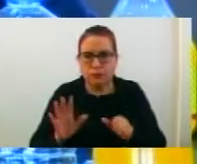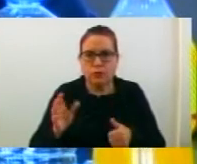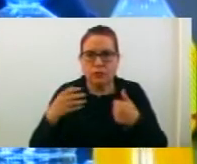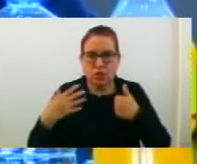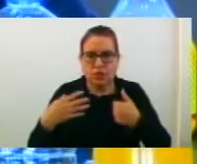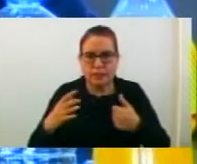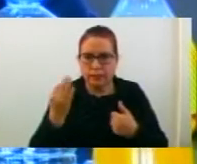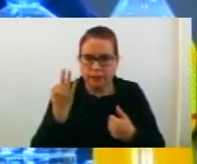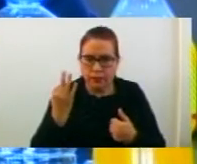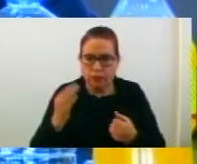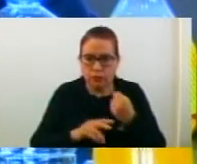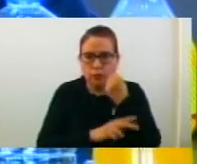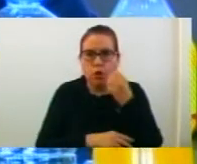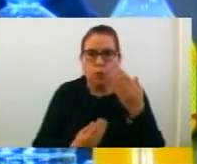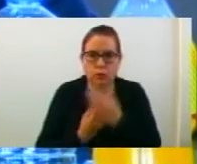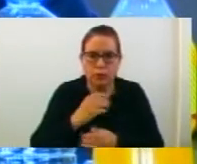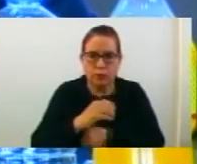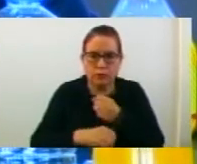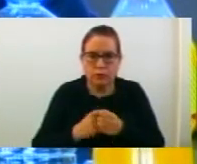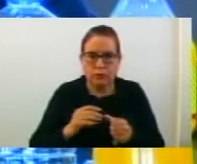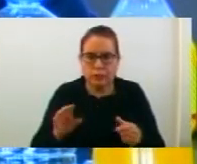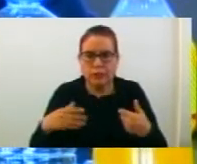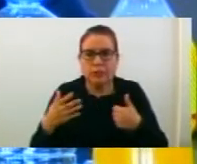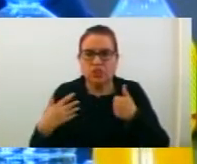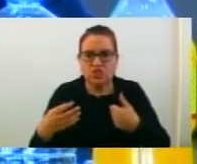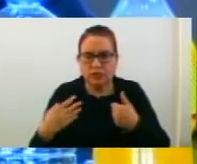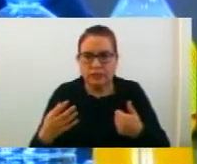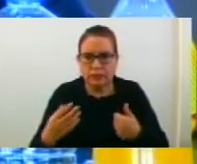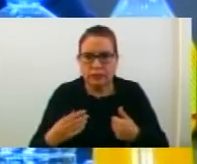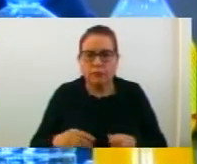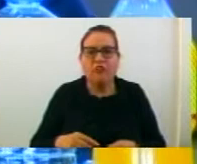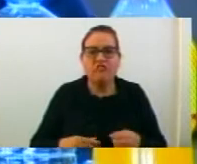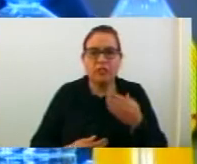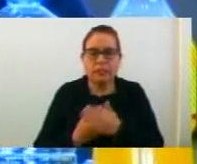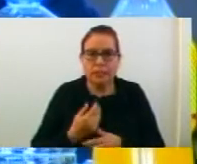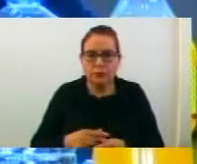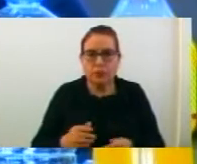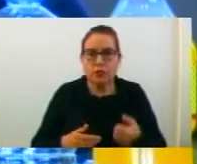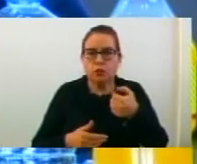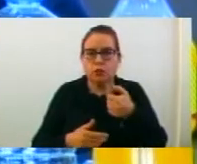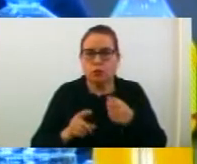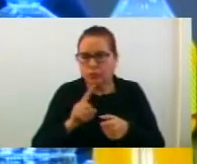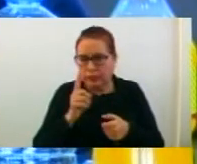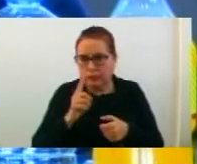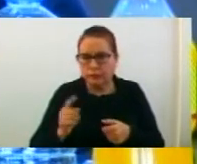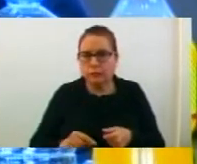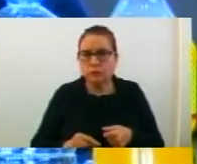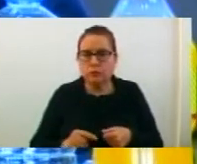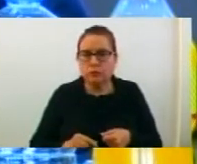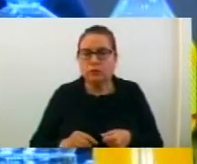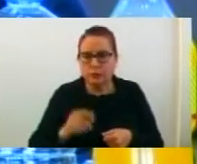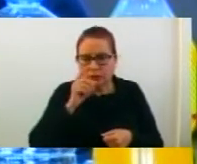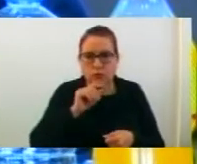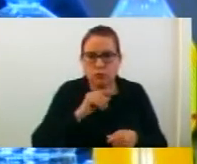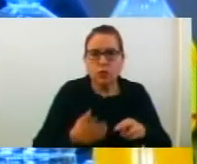ученика, од Община Новосело 63 ученика, од Община Василево 101 ученика и од Община Босилово